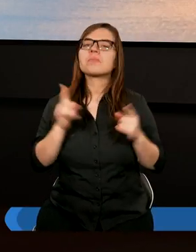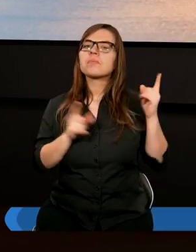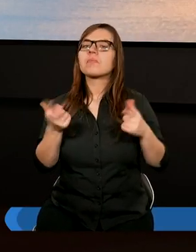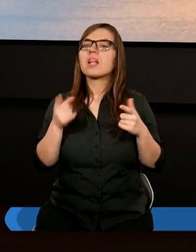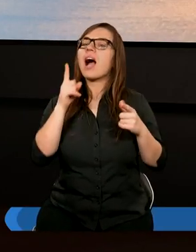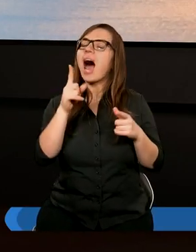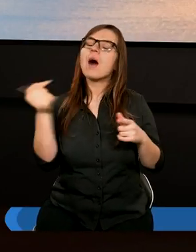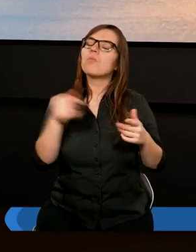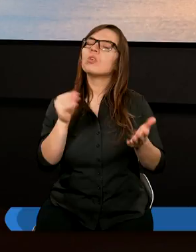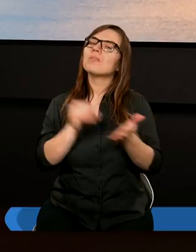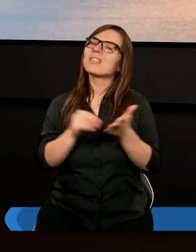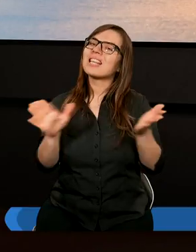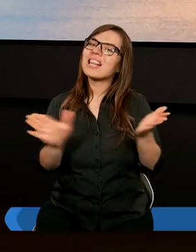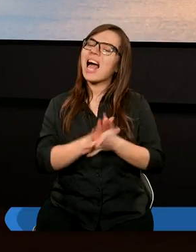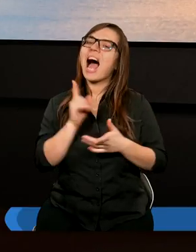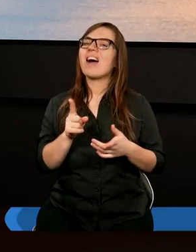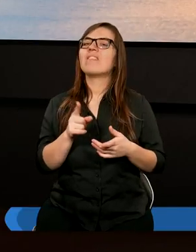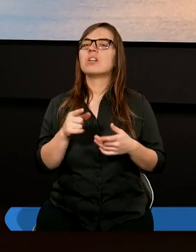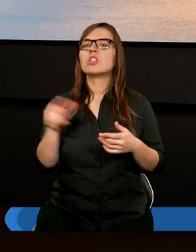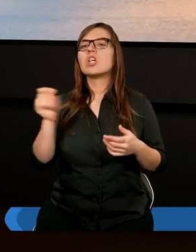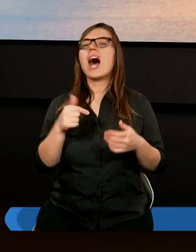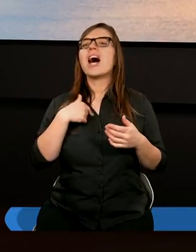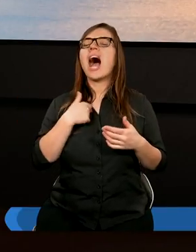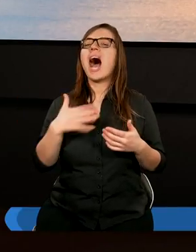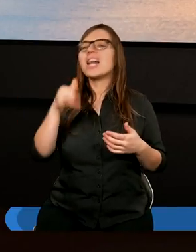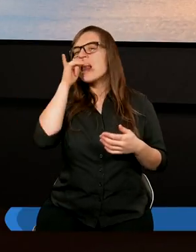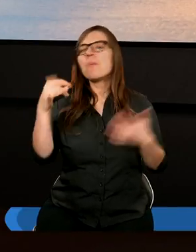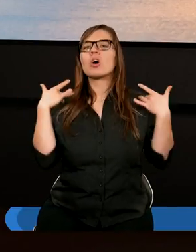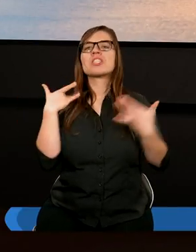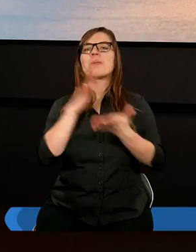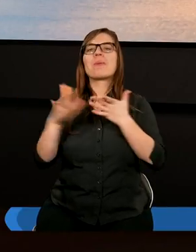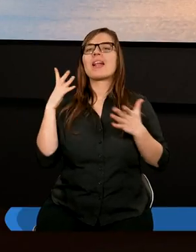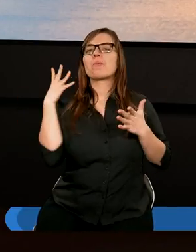Ale to ma być taki nawet, że nie mogę żyć bez tego.